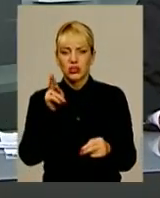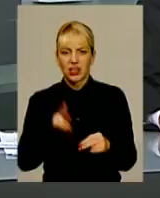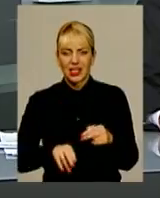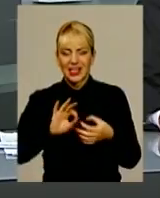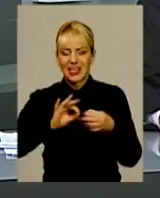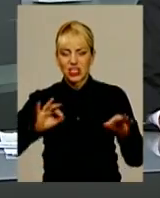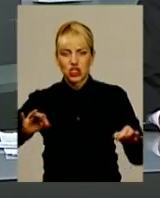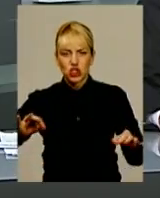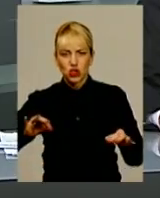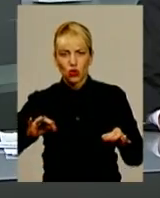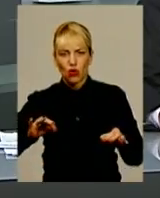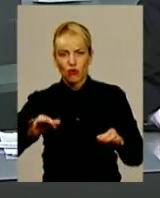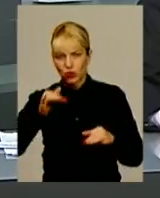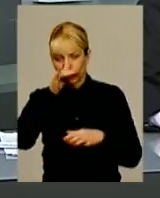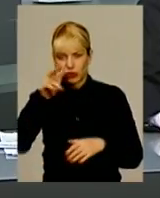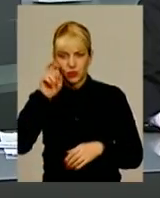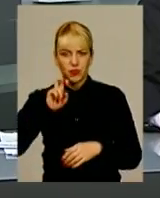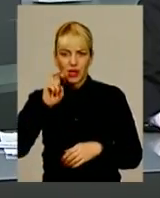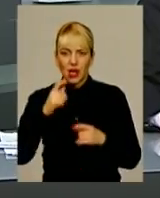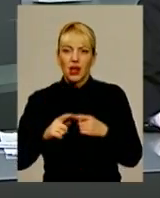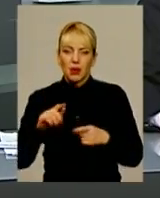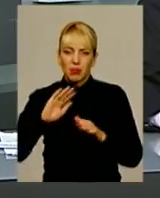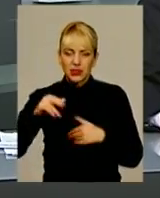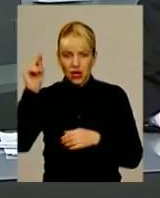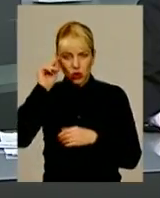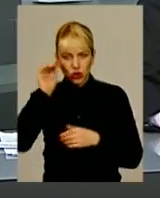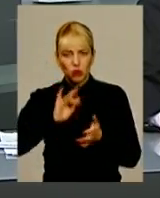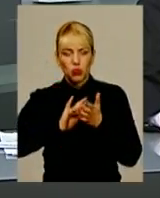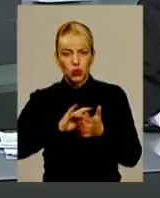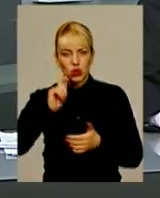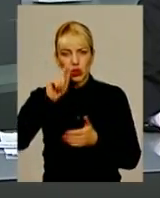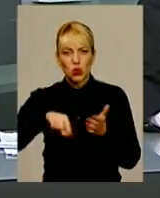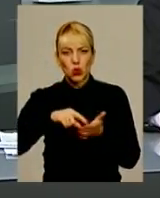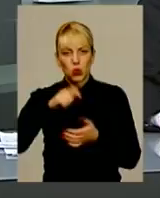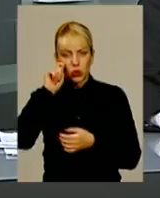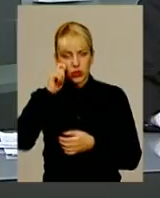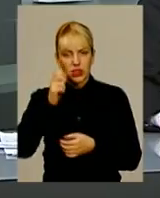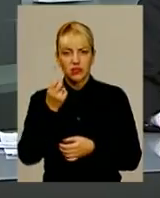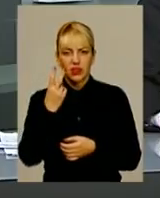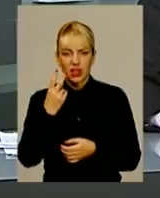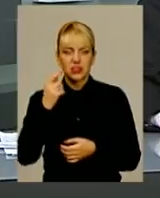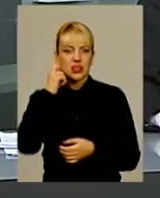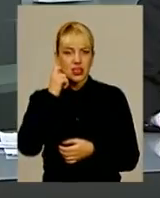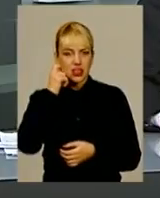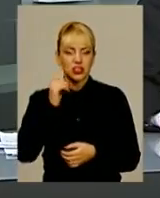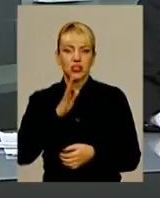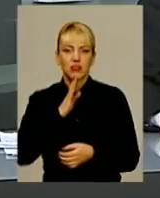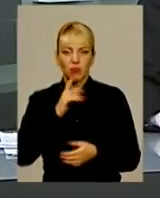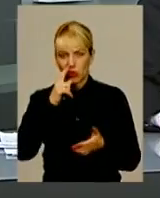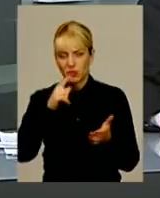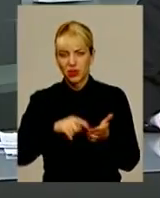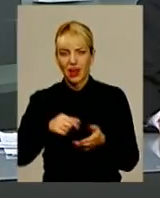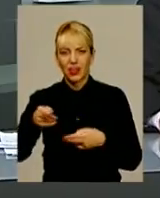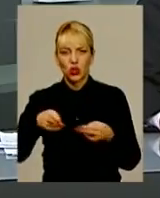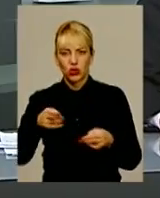кишковою непрохідністю. Після учнівської поїздки до Луцька 14-річна хмельничанка Каріна опинилася на хірургічному